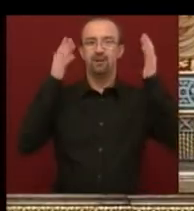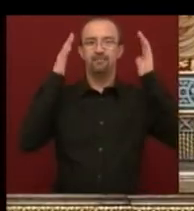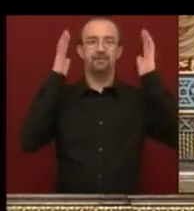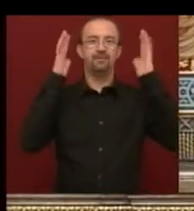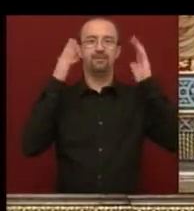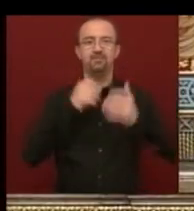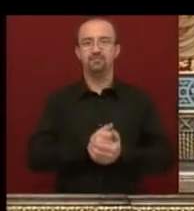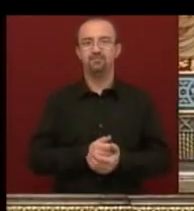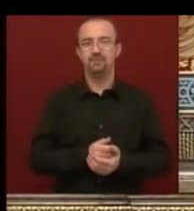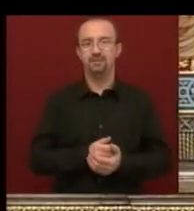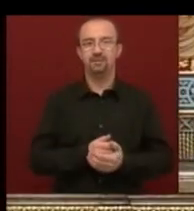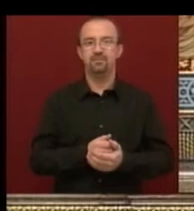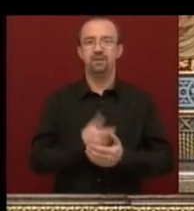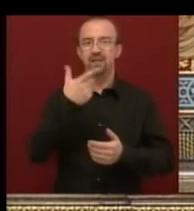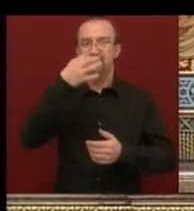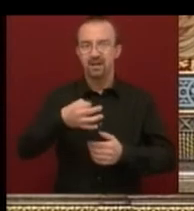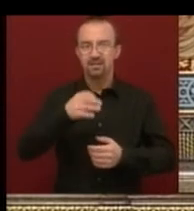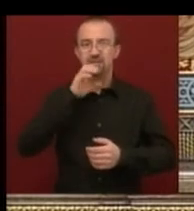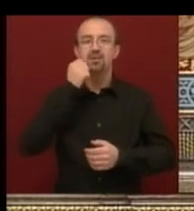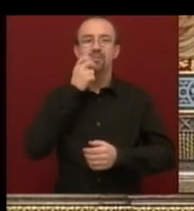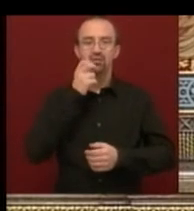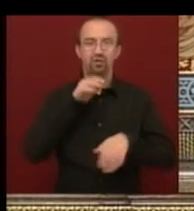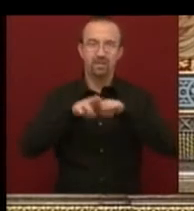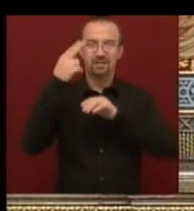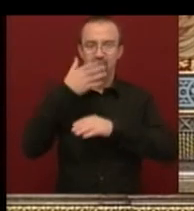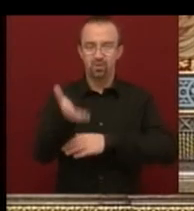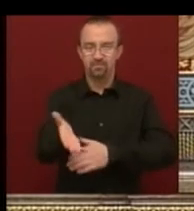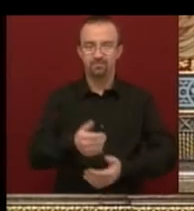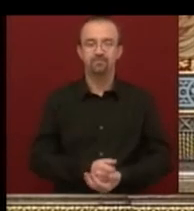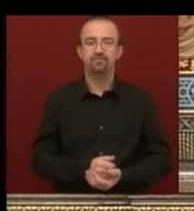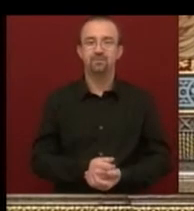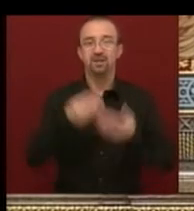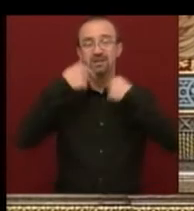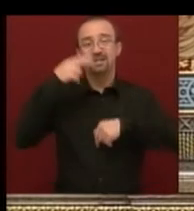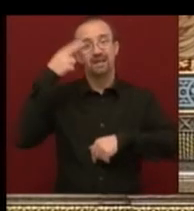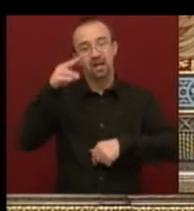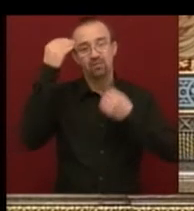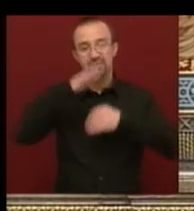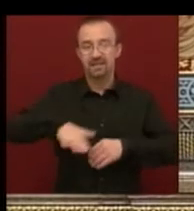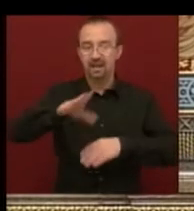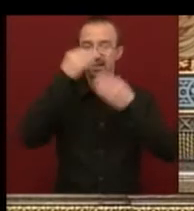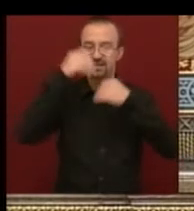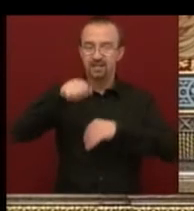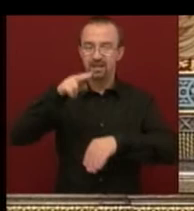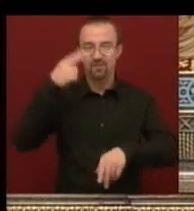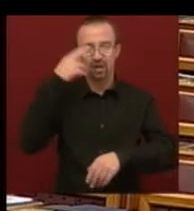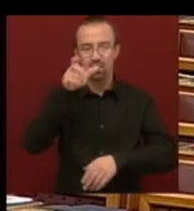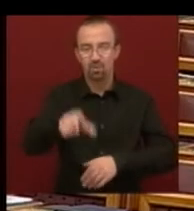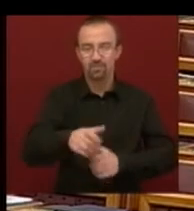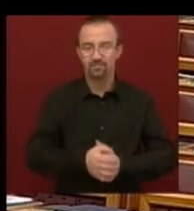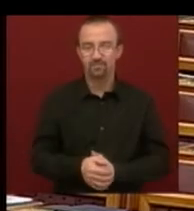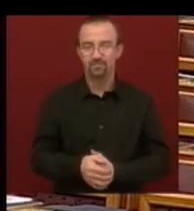Kétperces válaszadás lehetősége, Matolcsi Gyögy, miniszter úrén. Tisztelt elnök úr, tisztelt ház, tisztelt képviselő úr.